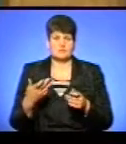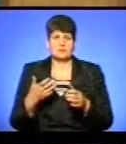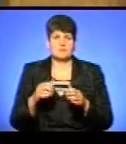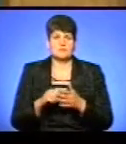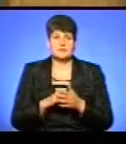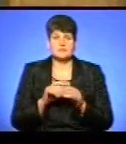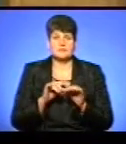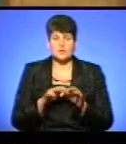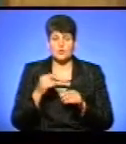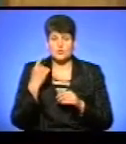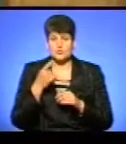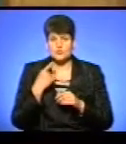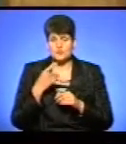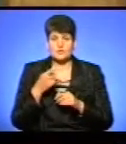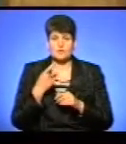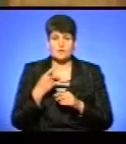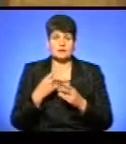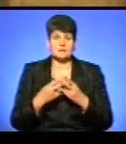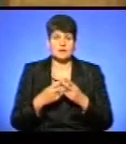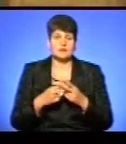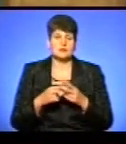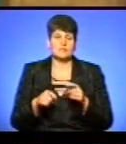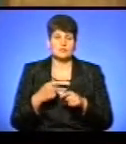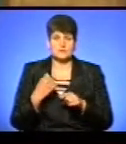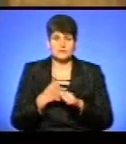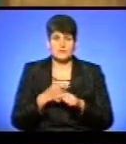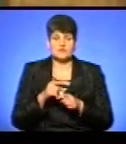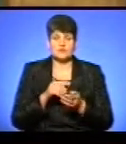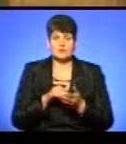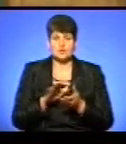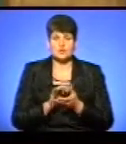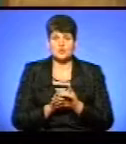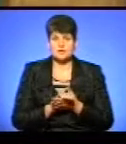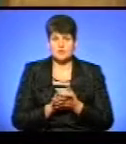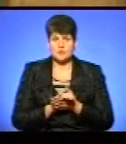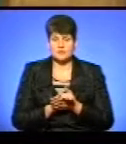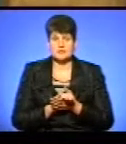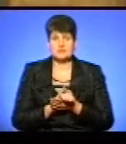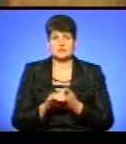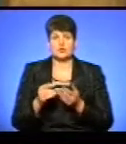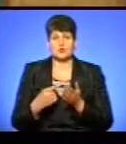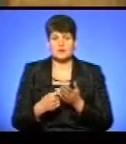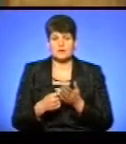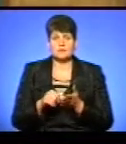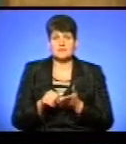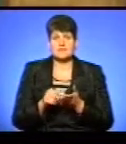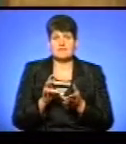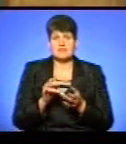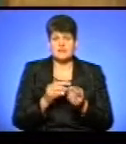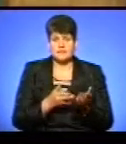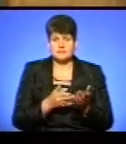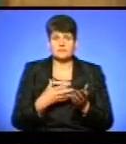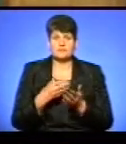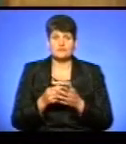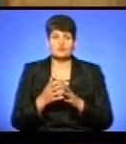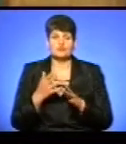провадження. Особи, які інкримінують з коїмне кримінальне правопорушення, вони відмовилися ознайомитися з речовими доказами, які представлені. Вони, в свою